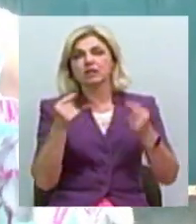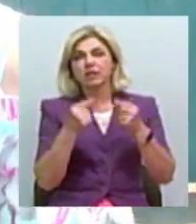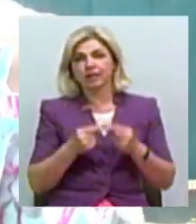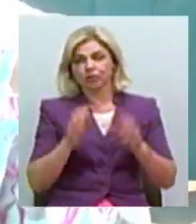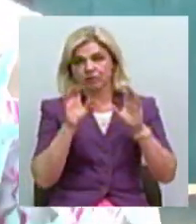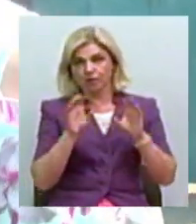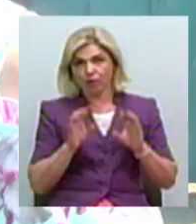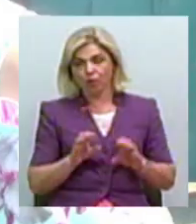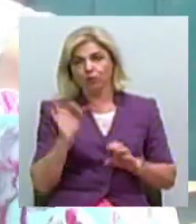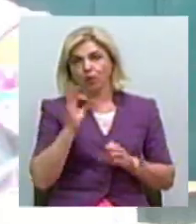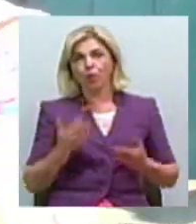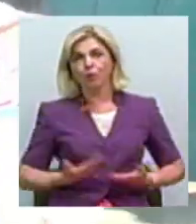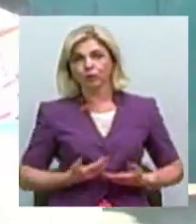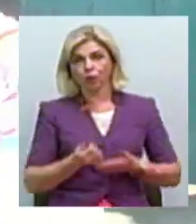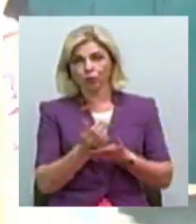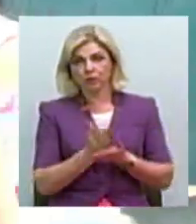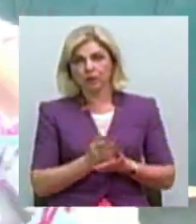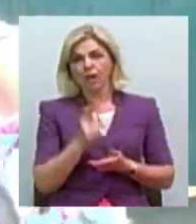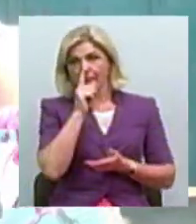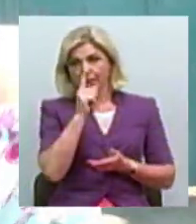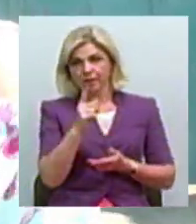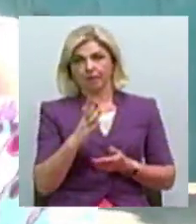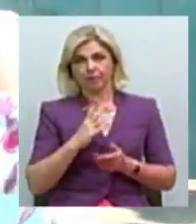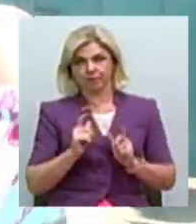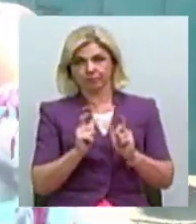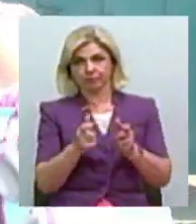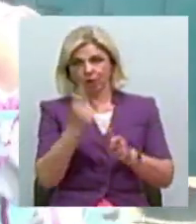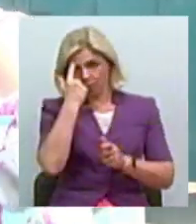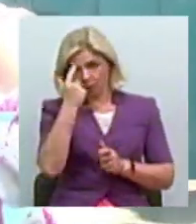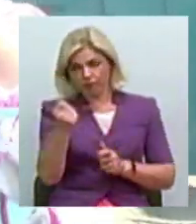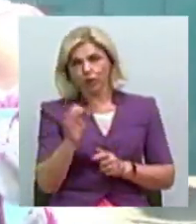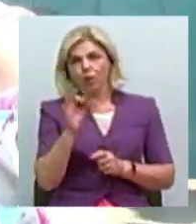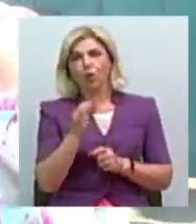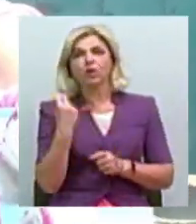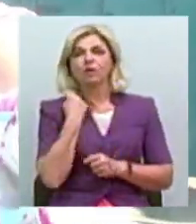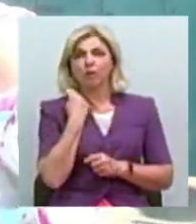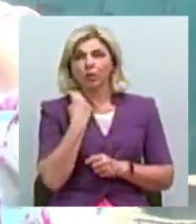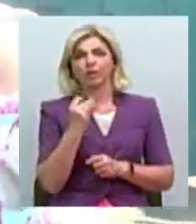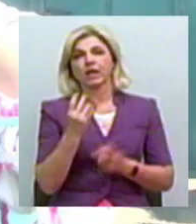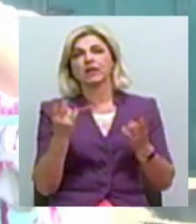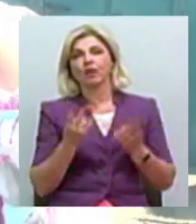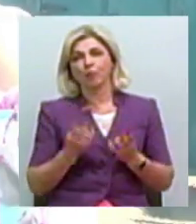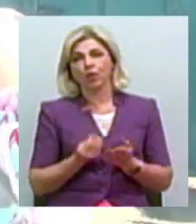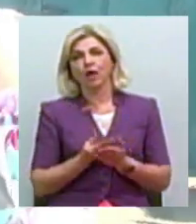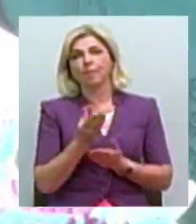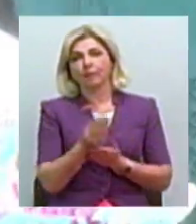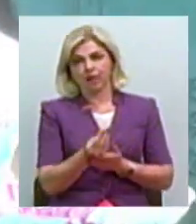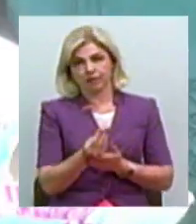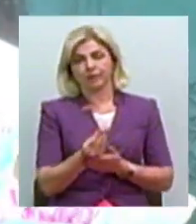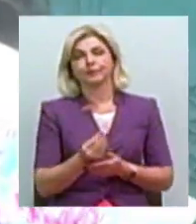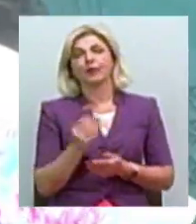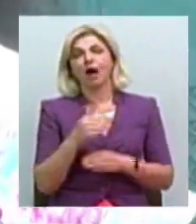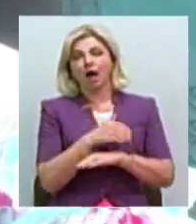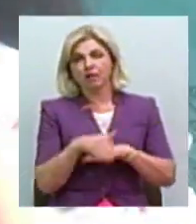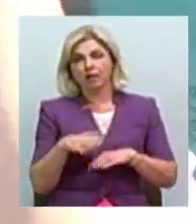житлово-комунальні послуги. Абоненту за місяць було вручено попередження про заборгованість та необхідність сплати даного прорубу. Адресу